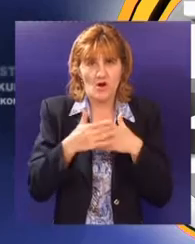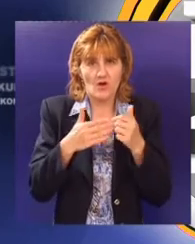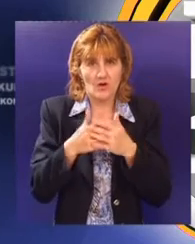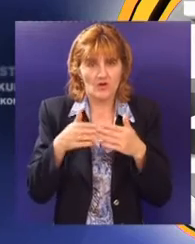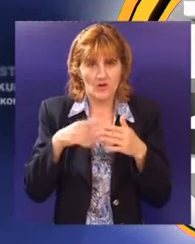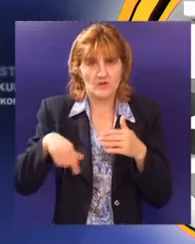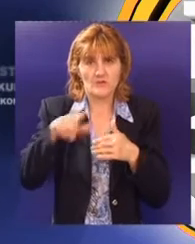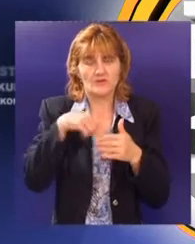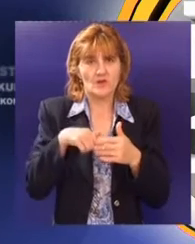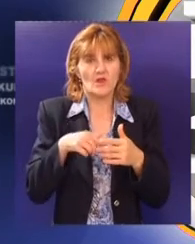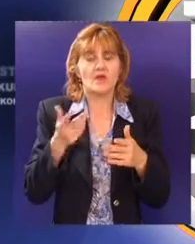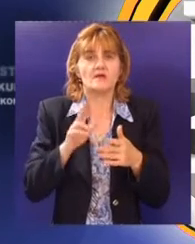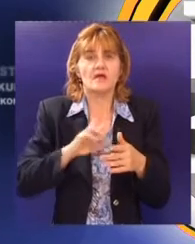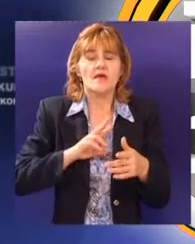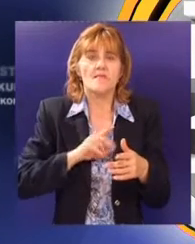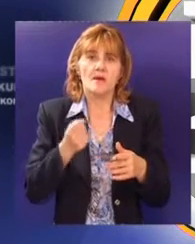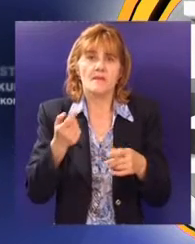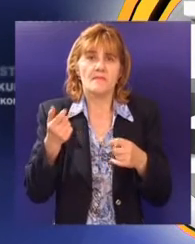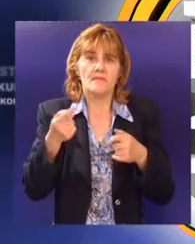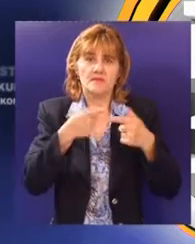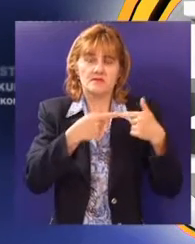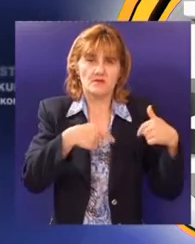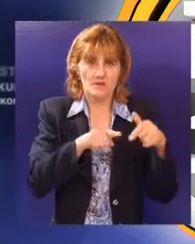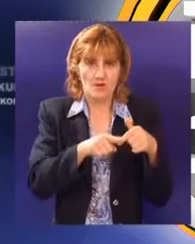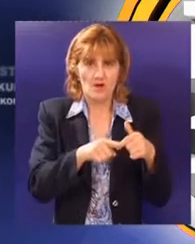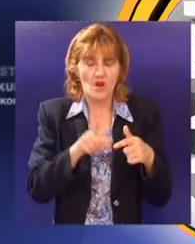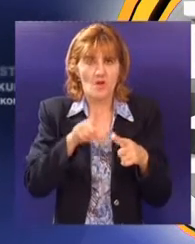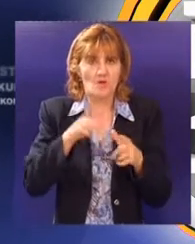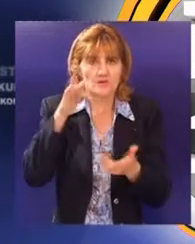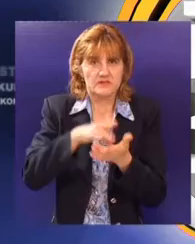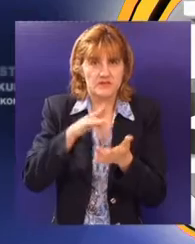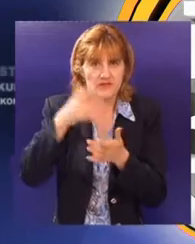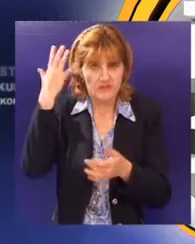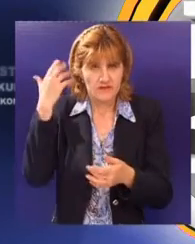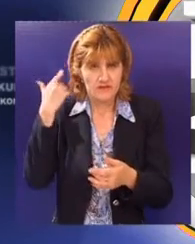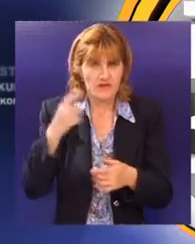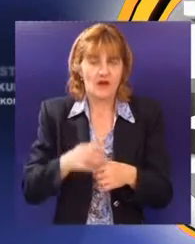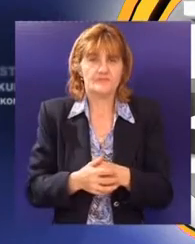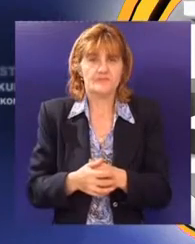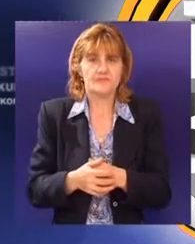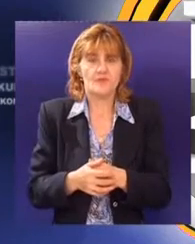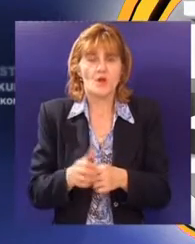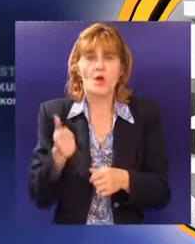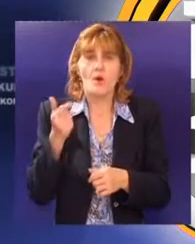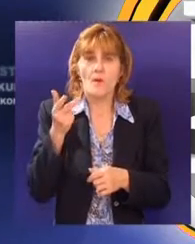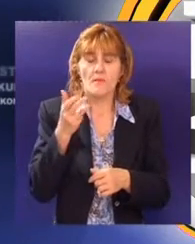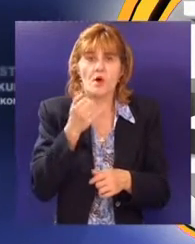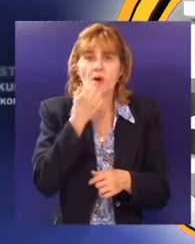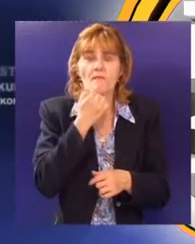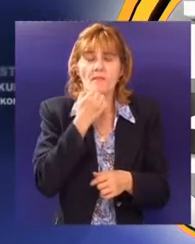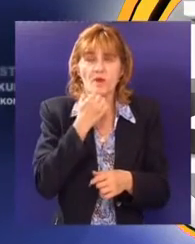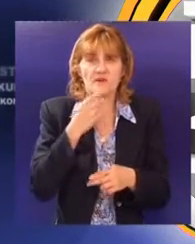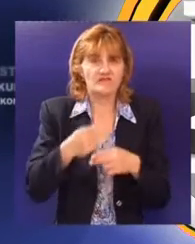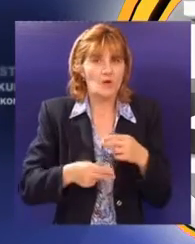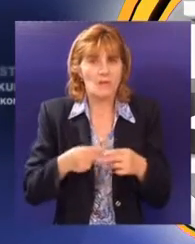mikrorazlika između delova koji su samo muži centar sela i ono što je malo izvan toga. Određeni broj poljoprivrednih